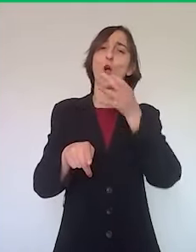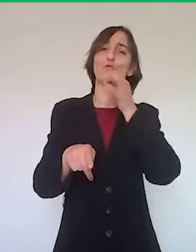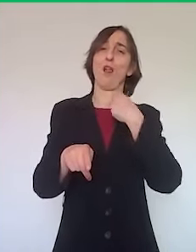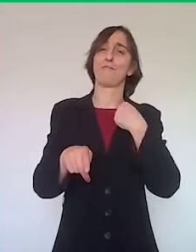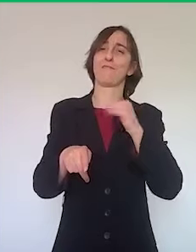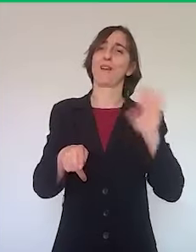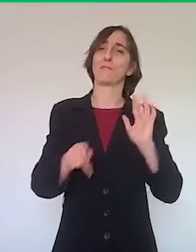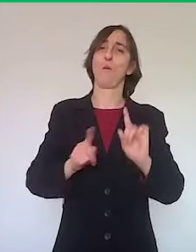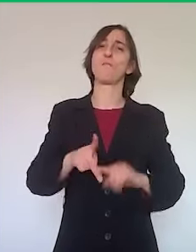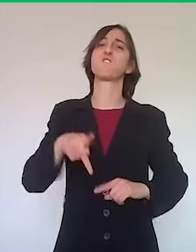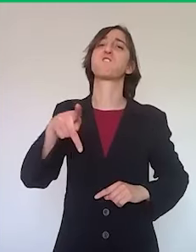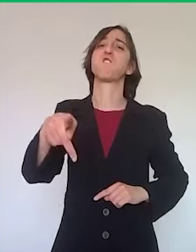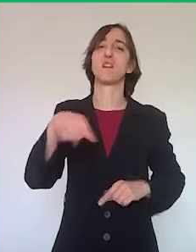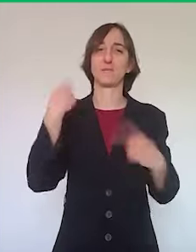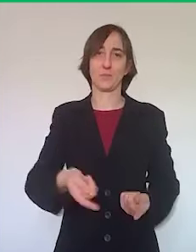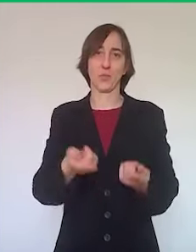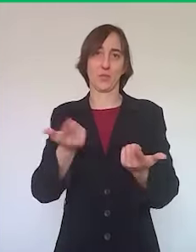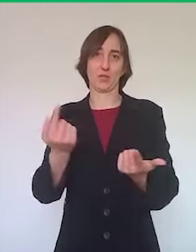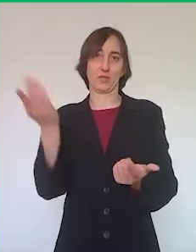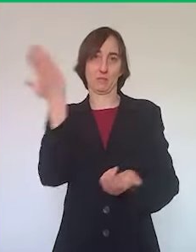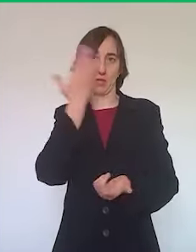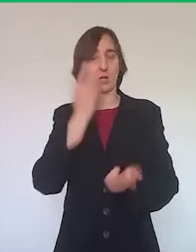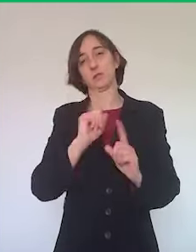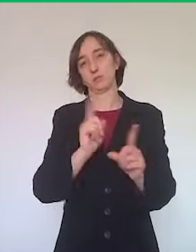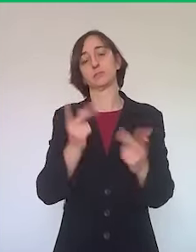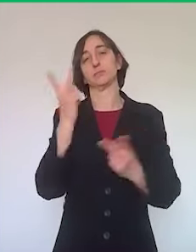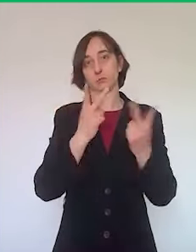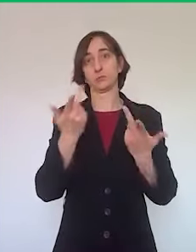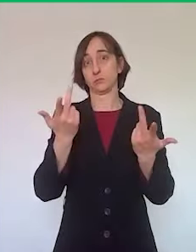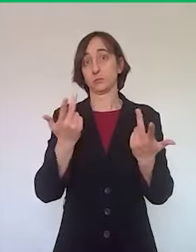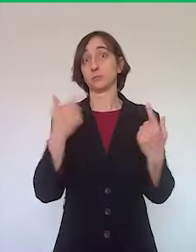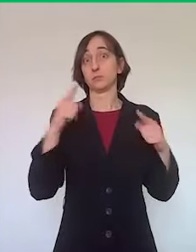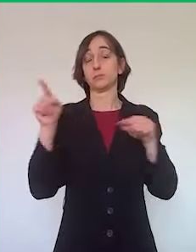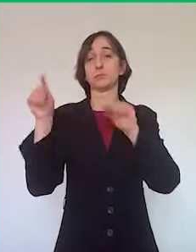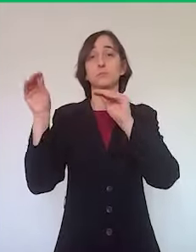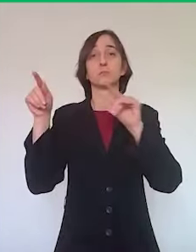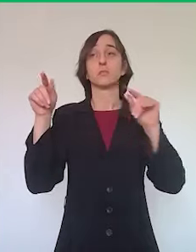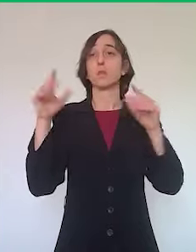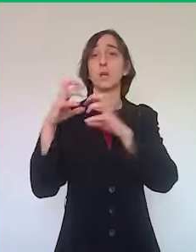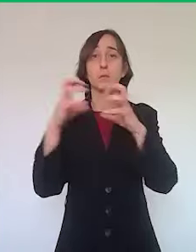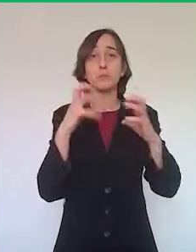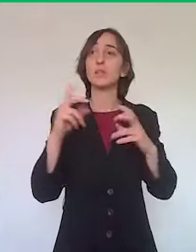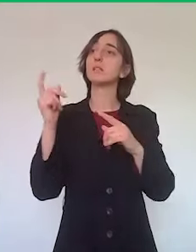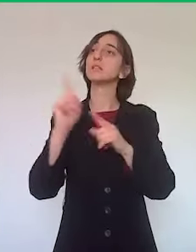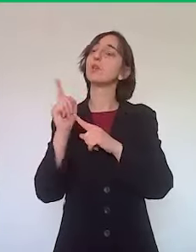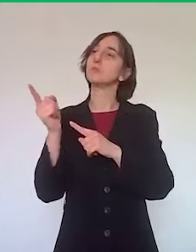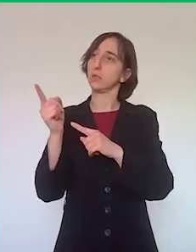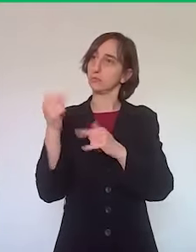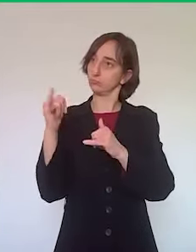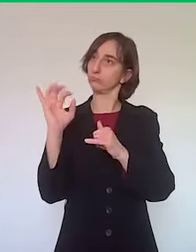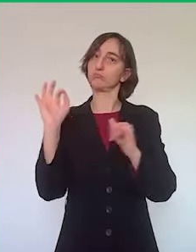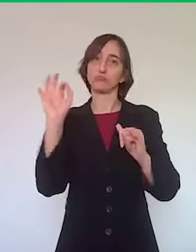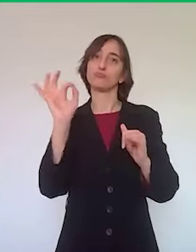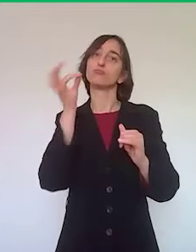sospensione del Covid di poter liberare i loro magazzini, così come diamo la possibilità di intervenire in questa fase di fermo